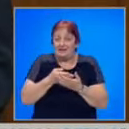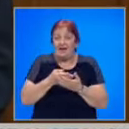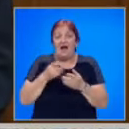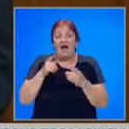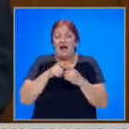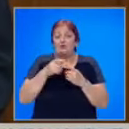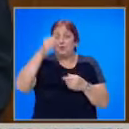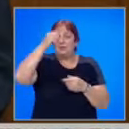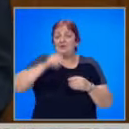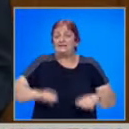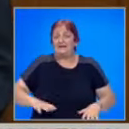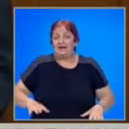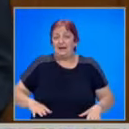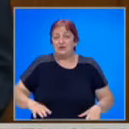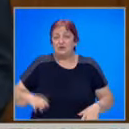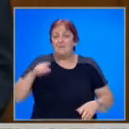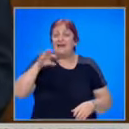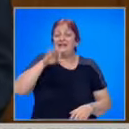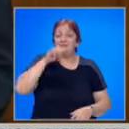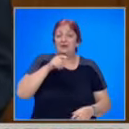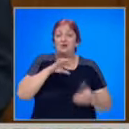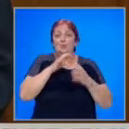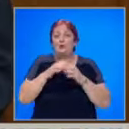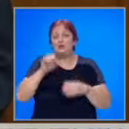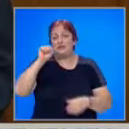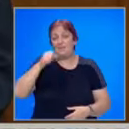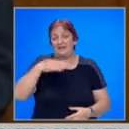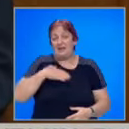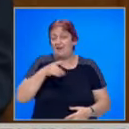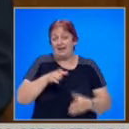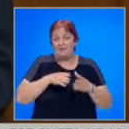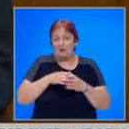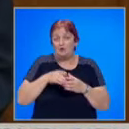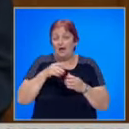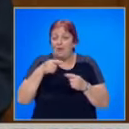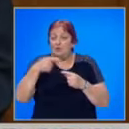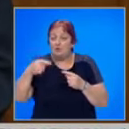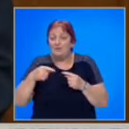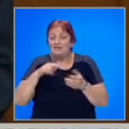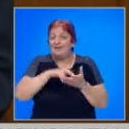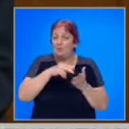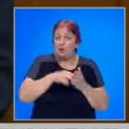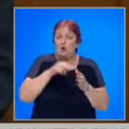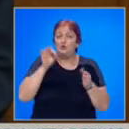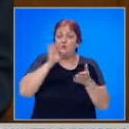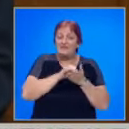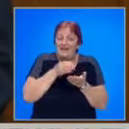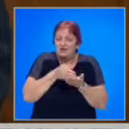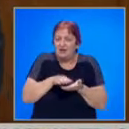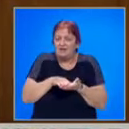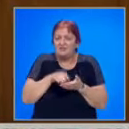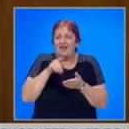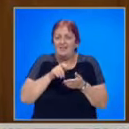както и пред българските граждани, пред Суверена, че политическа партия има такъв народ е последователен проект, който цели изчегъртване